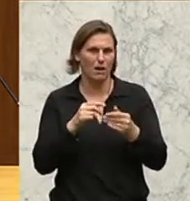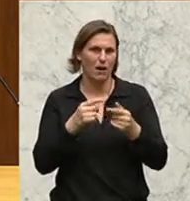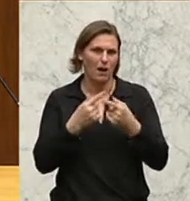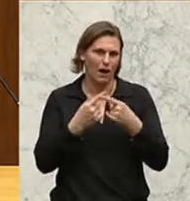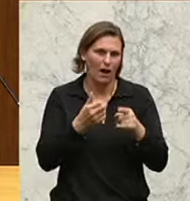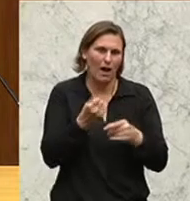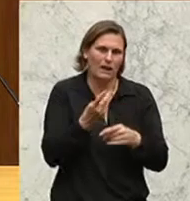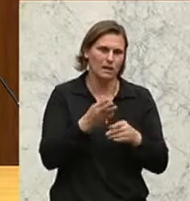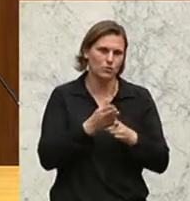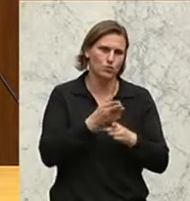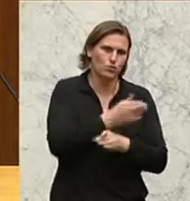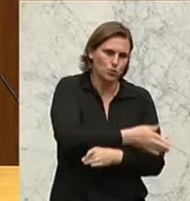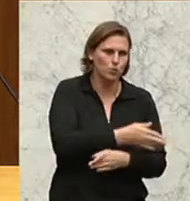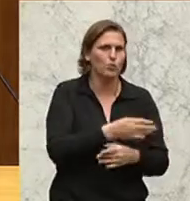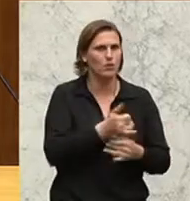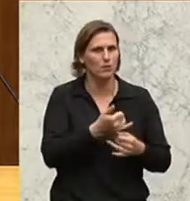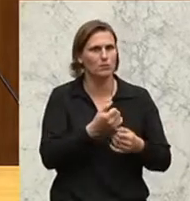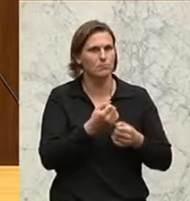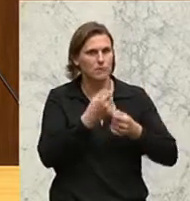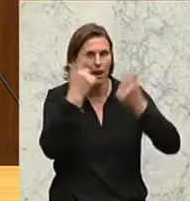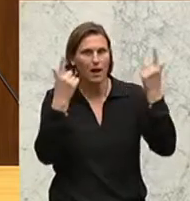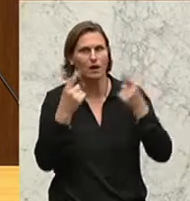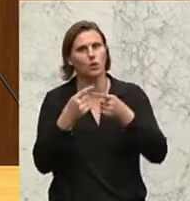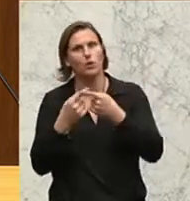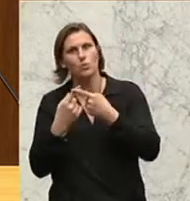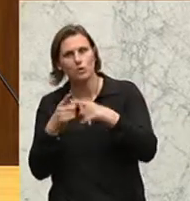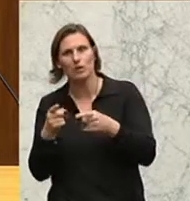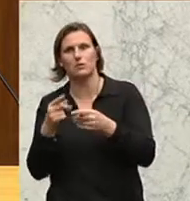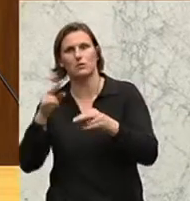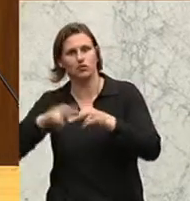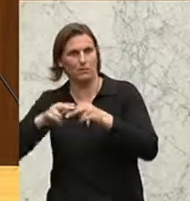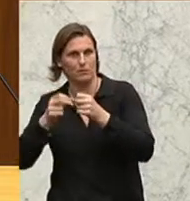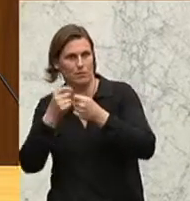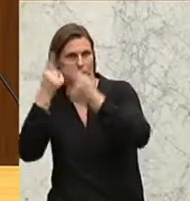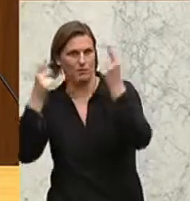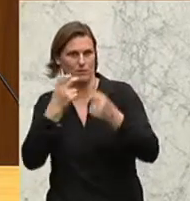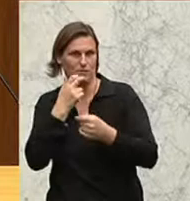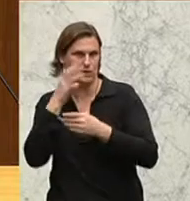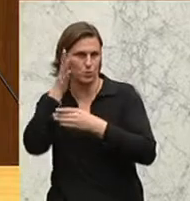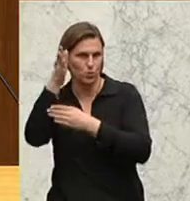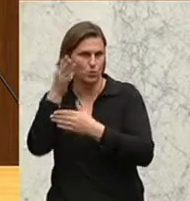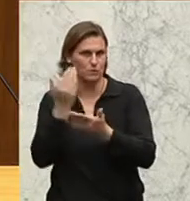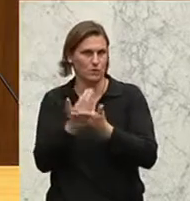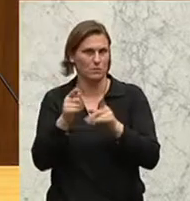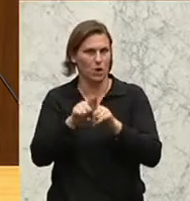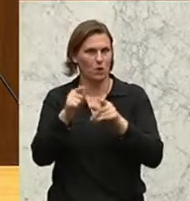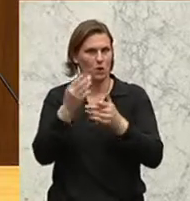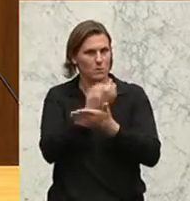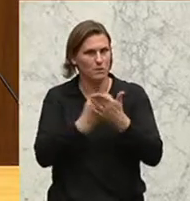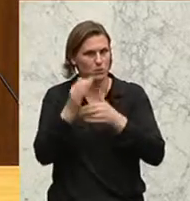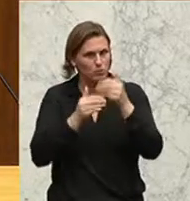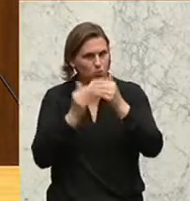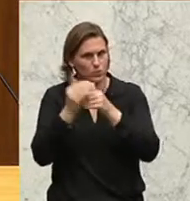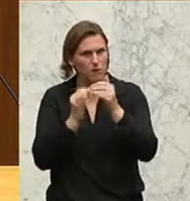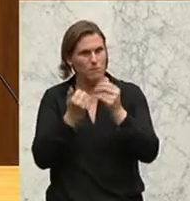denen geht der Knopf später auf. Das sind die Spätknopfler und die Frühknopfler. Und da sage ich, daher muss man ein Bildungssystem nach den Möglichkeiten,